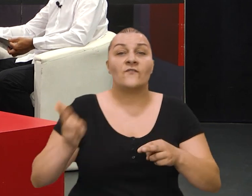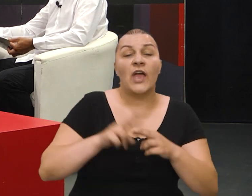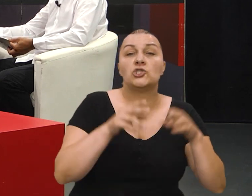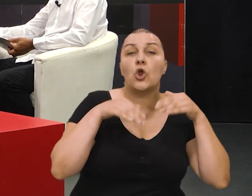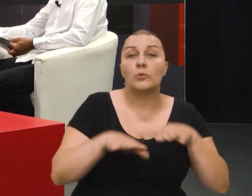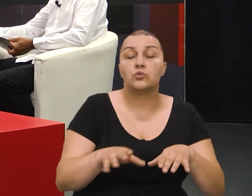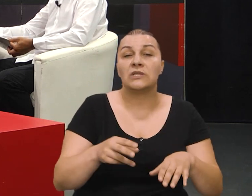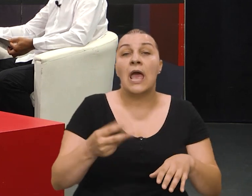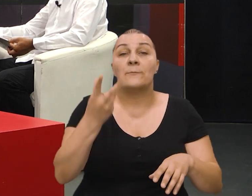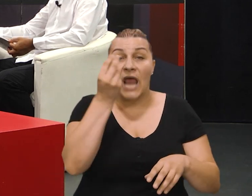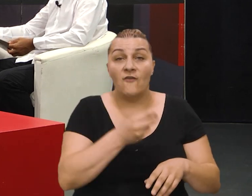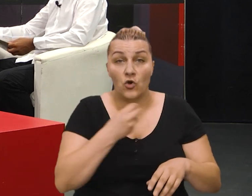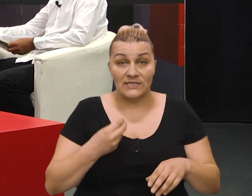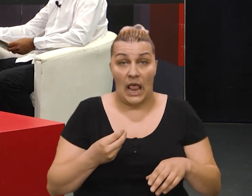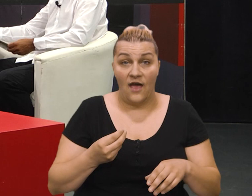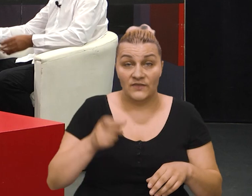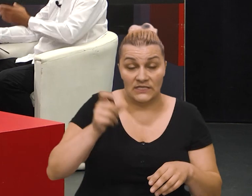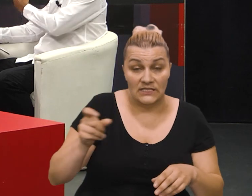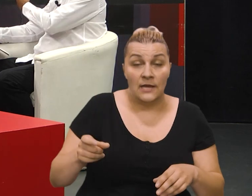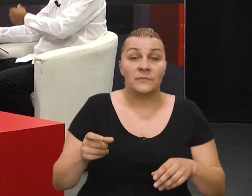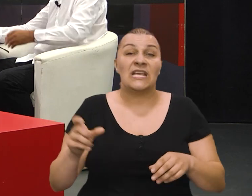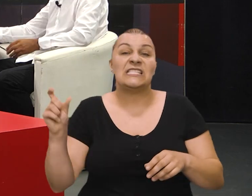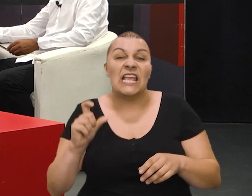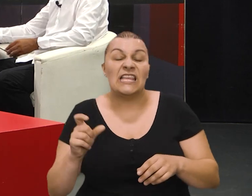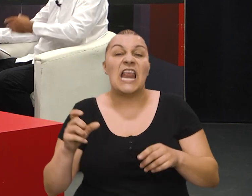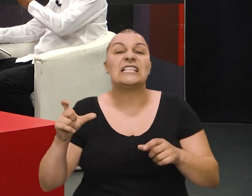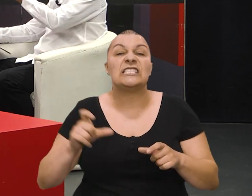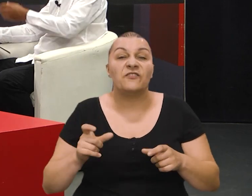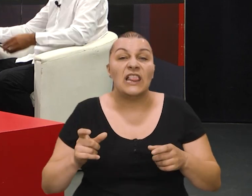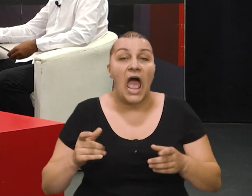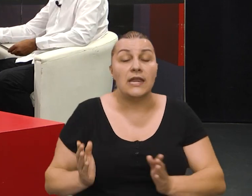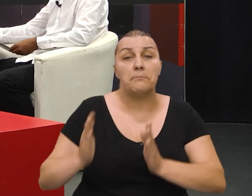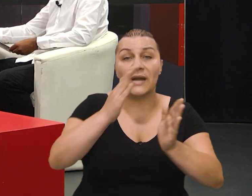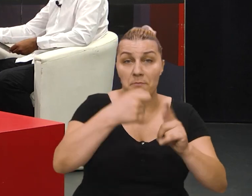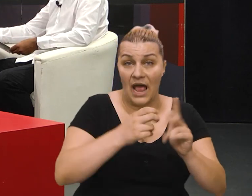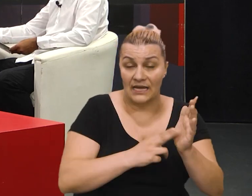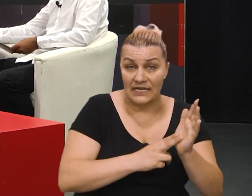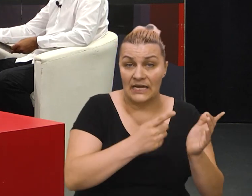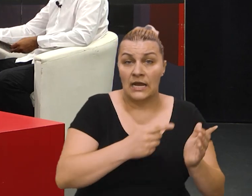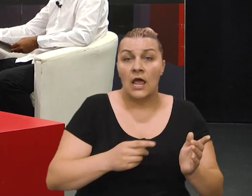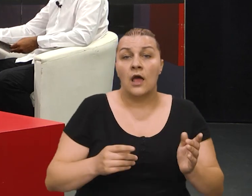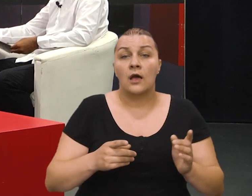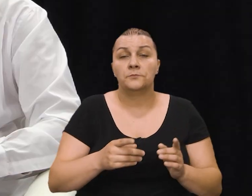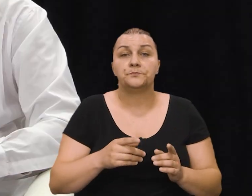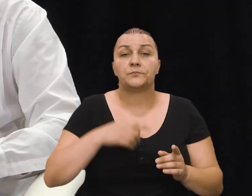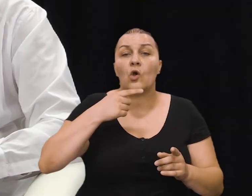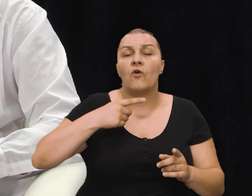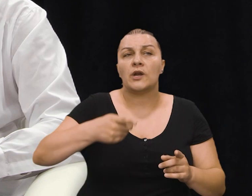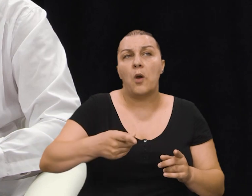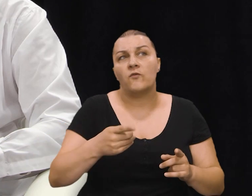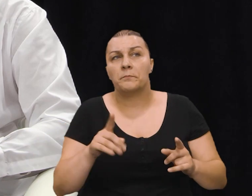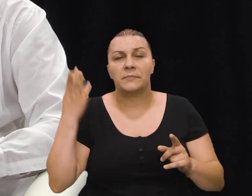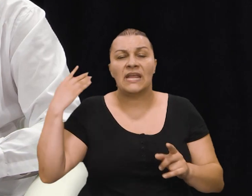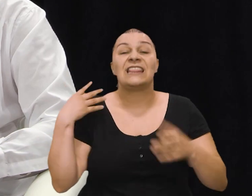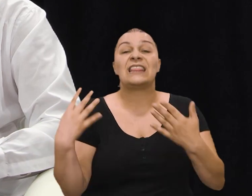ljudi pravosan vjeroispovijesti, Cetina Civljane, pa posljedno prema Kninu, mjestu, pobunja,